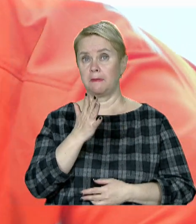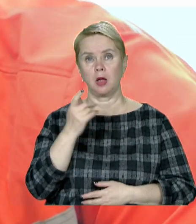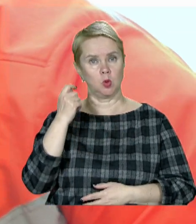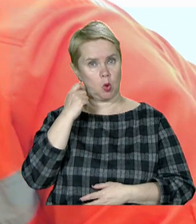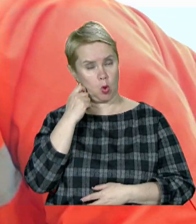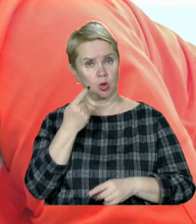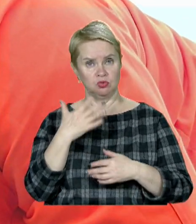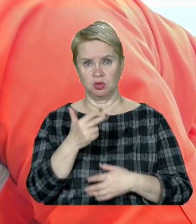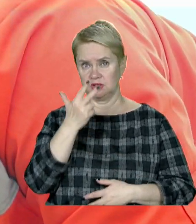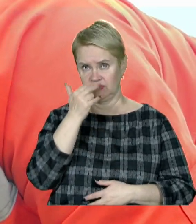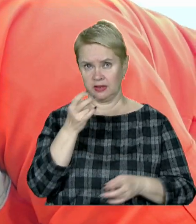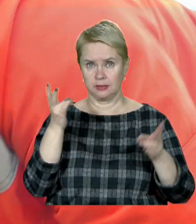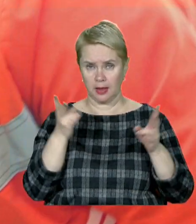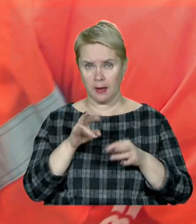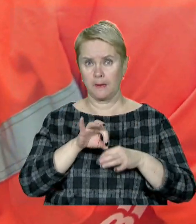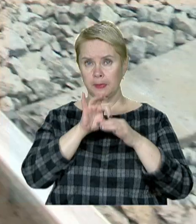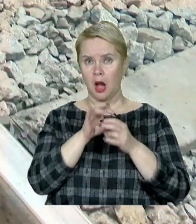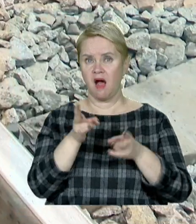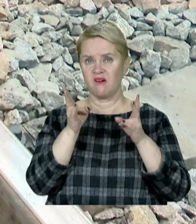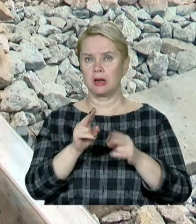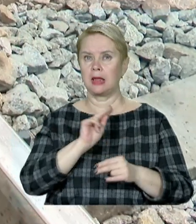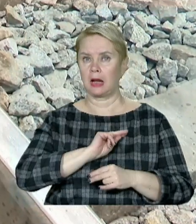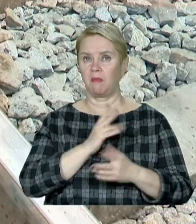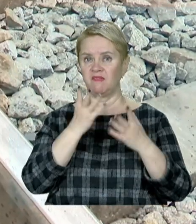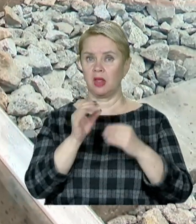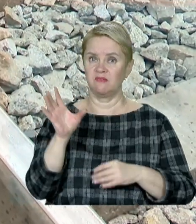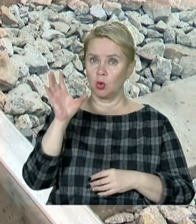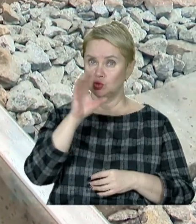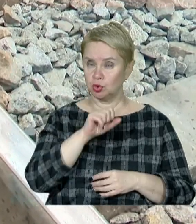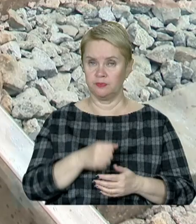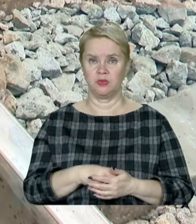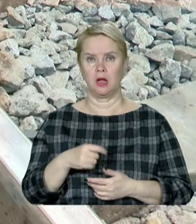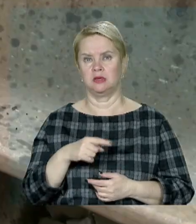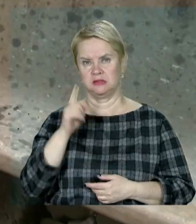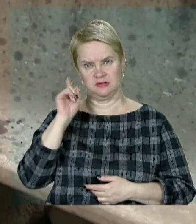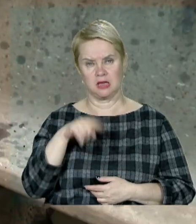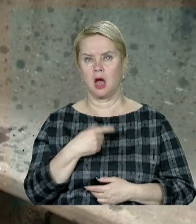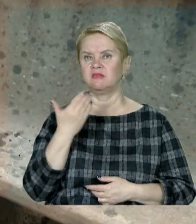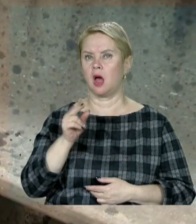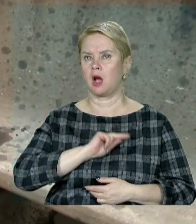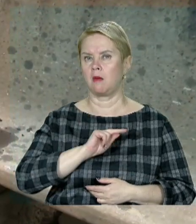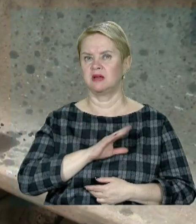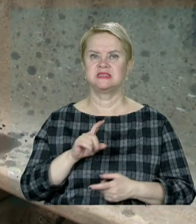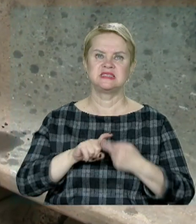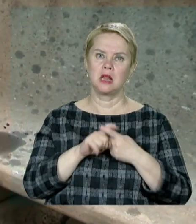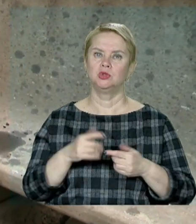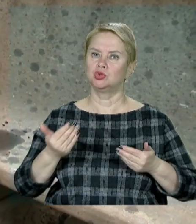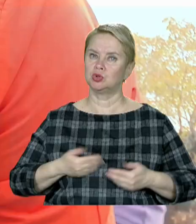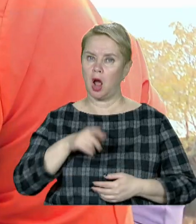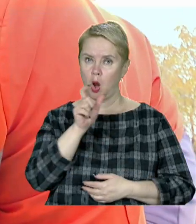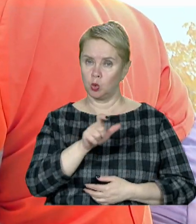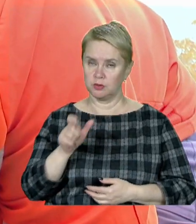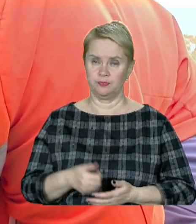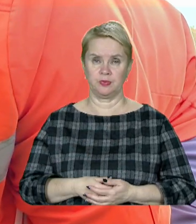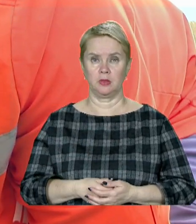років, але вже звик до необхідності проводити аварійні роботи як вдень, так і вночі. Твердо знає, від його роботи буквально залежить життя людей.